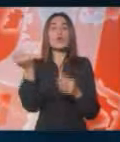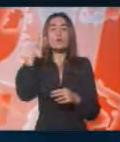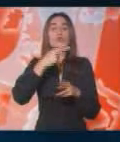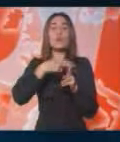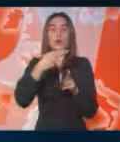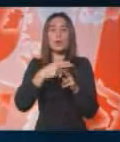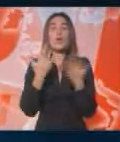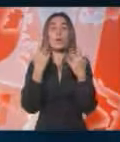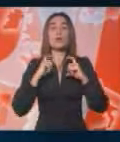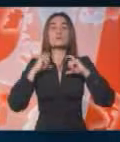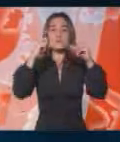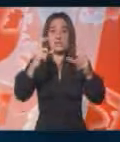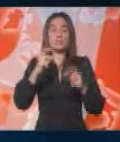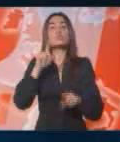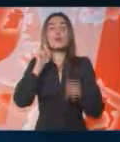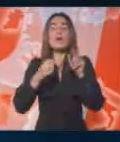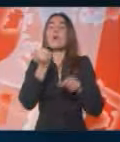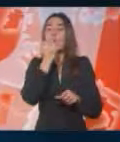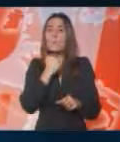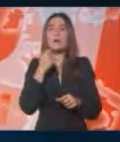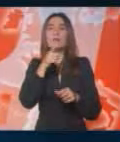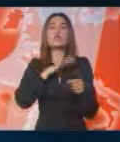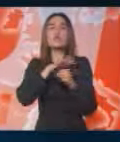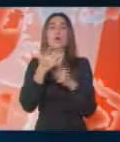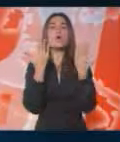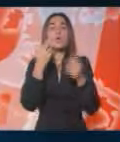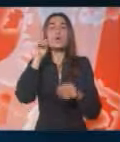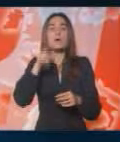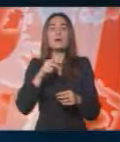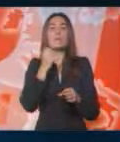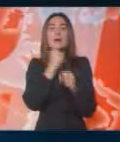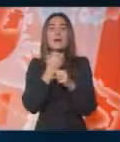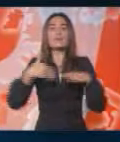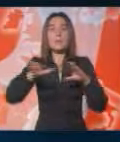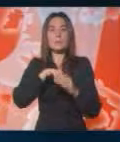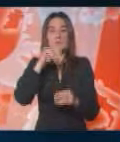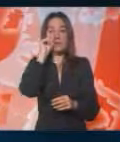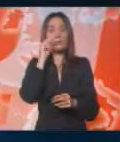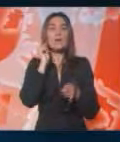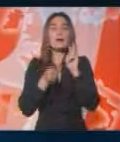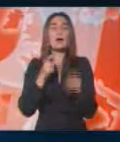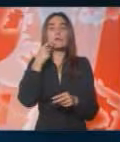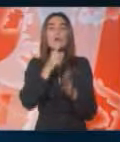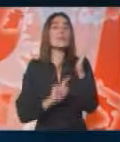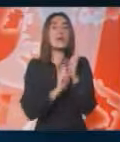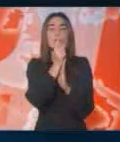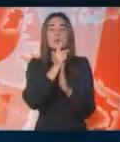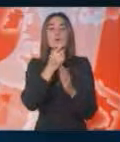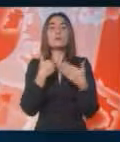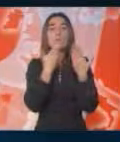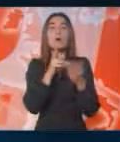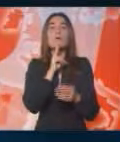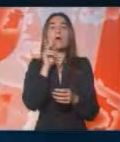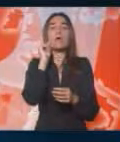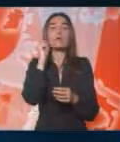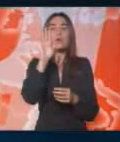kredita, koliko smo se zadužili, nego upravo suprotno koliko imamo radno zaposlenih ljudi i kakav oni rezultat odbacuju, koja je